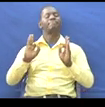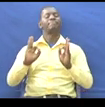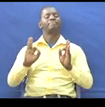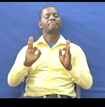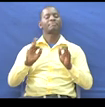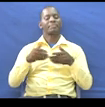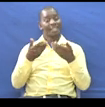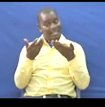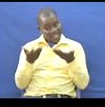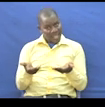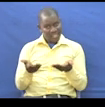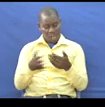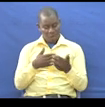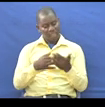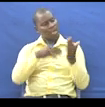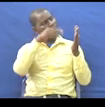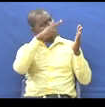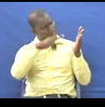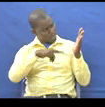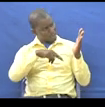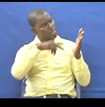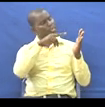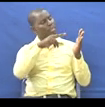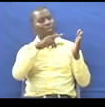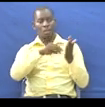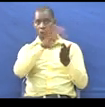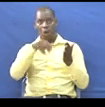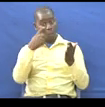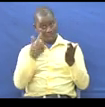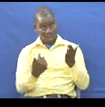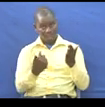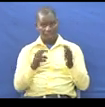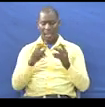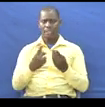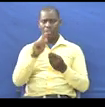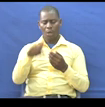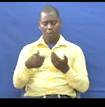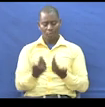Uchambuzi Utakuwa Unaangalia Yomamu Lakini Pia Utakuwa Unakiki